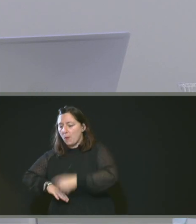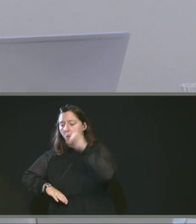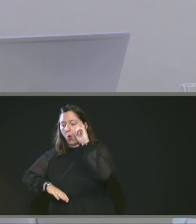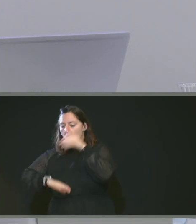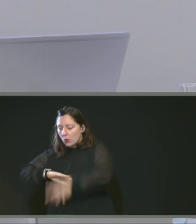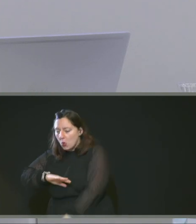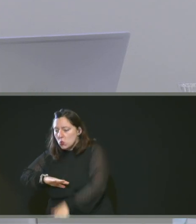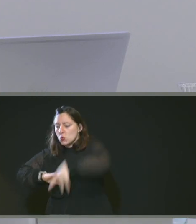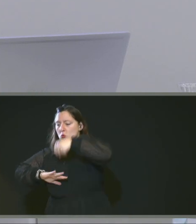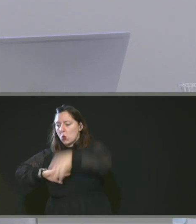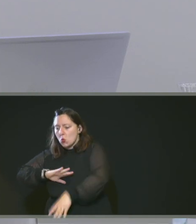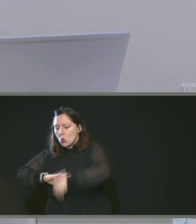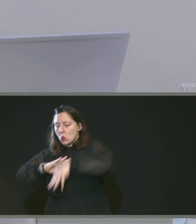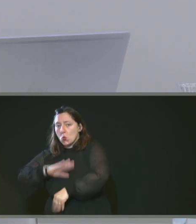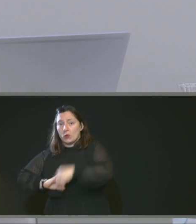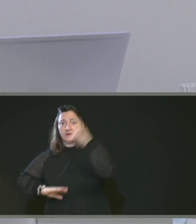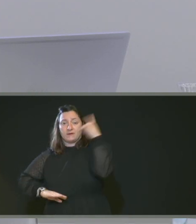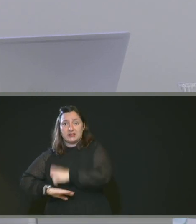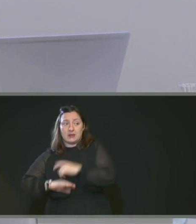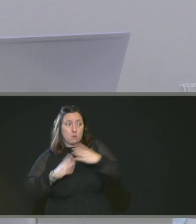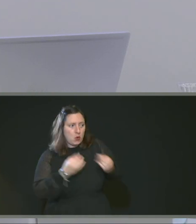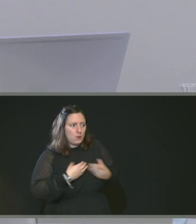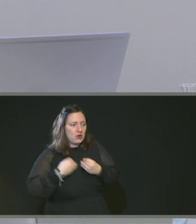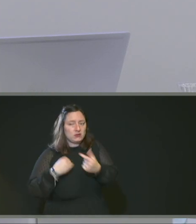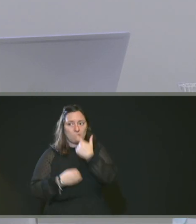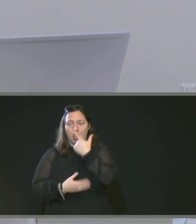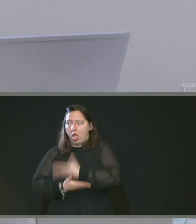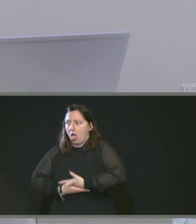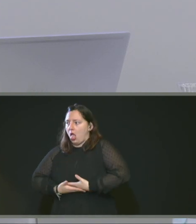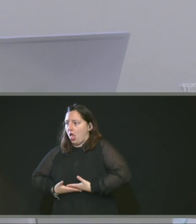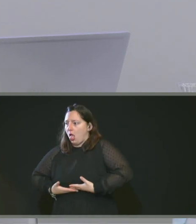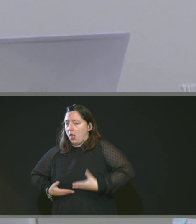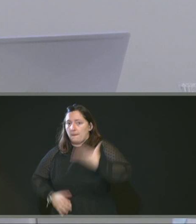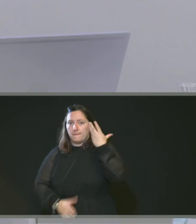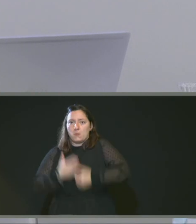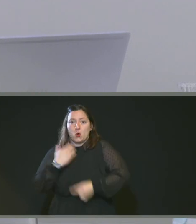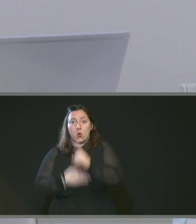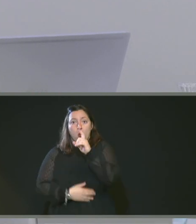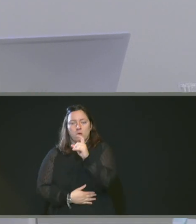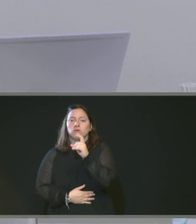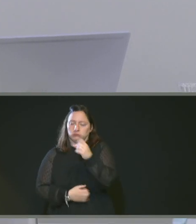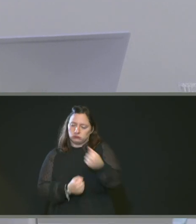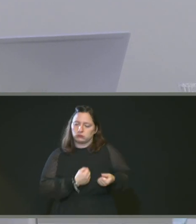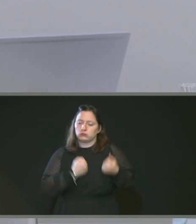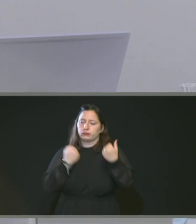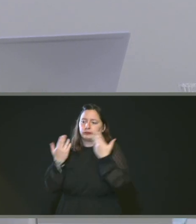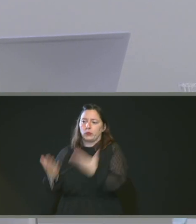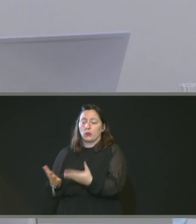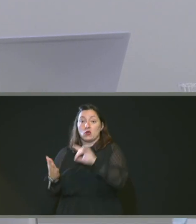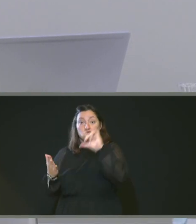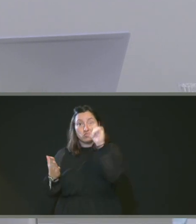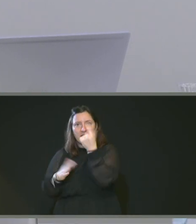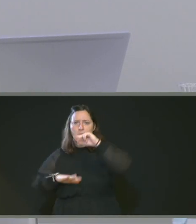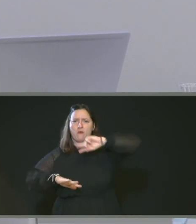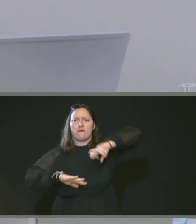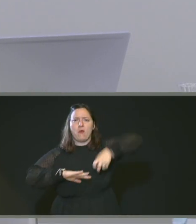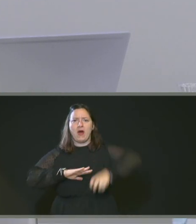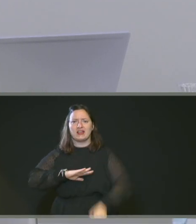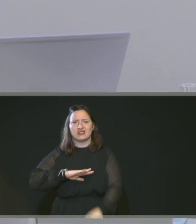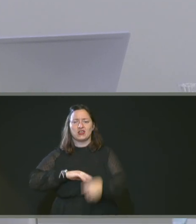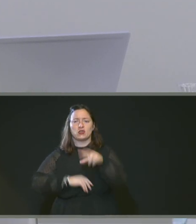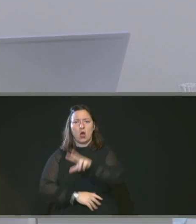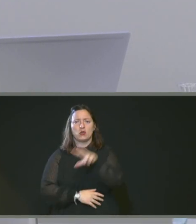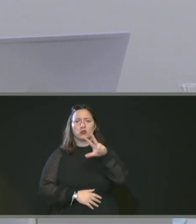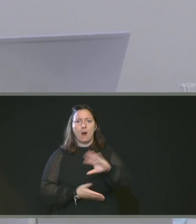'arrivent plus à satisfaire les besoins de la population. Donc, le projet consiste à se doter d'un deuxième forage de 33 mètres cubes par heure et d'un